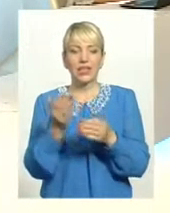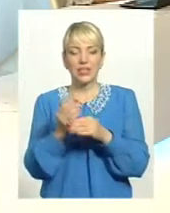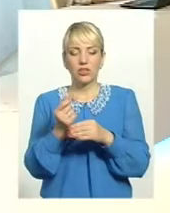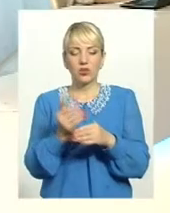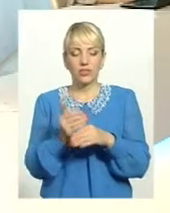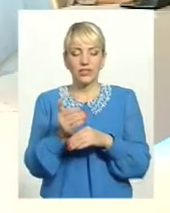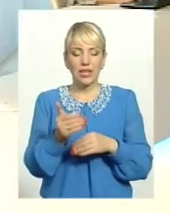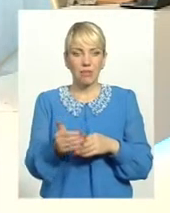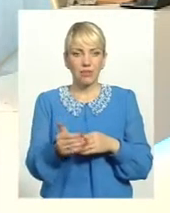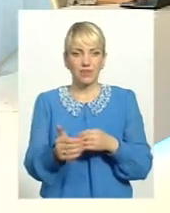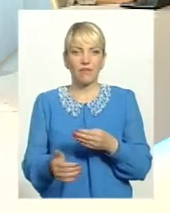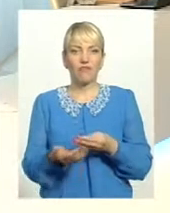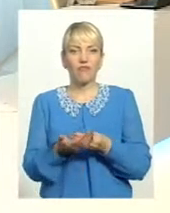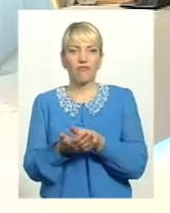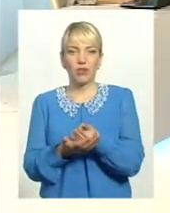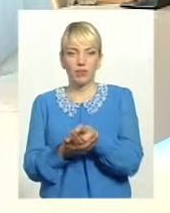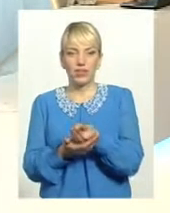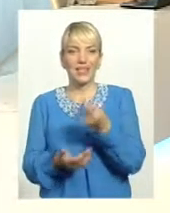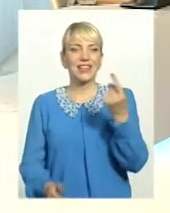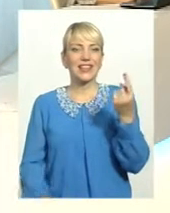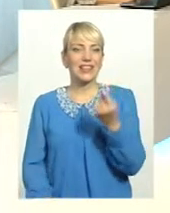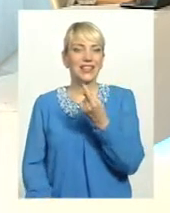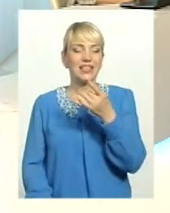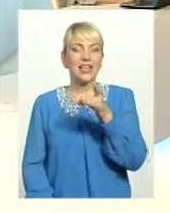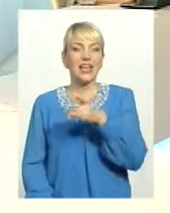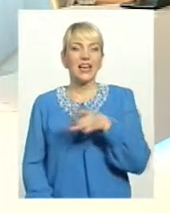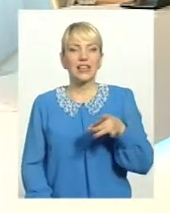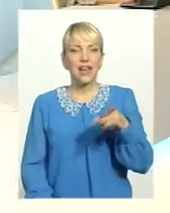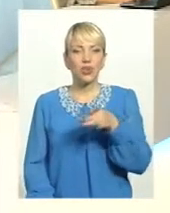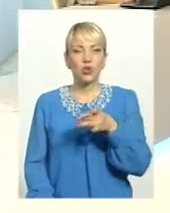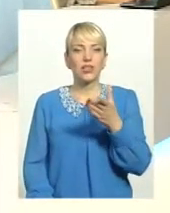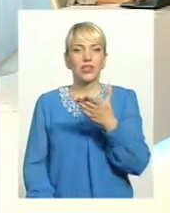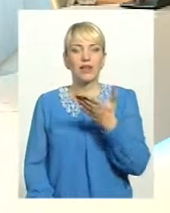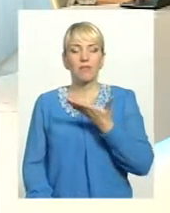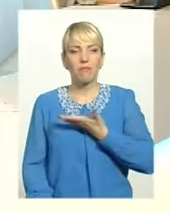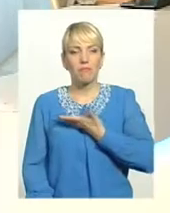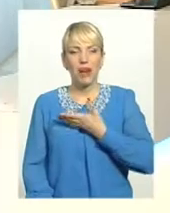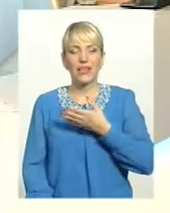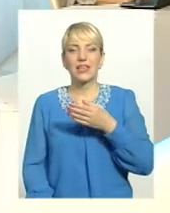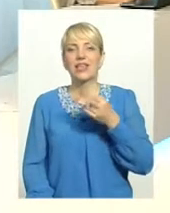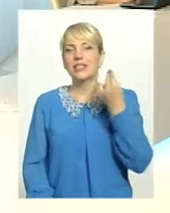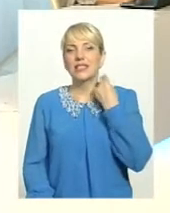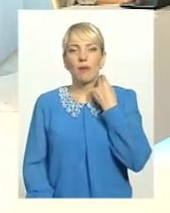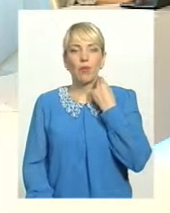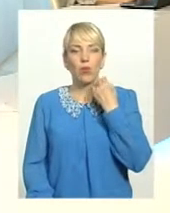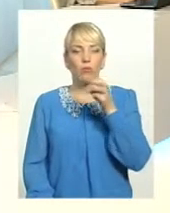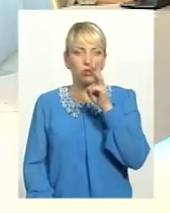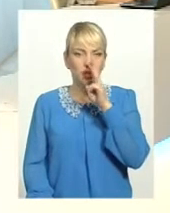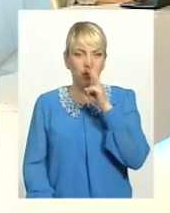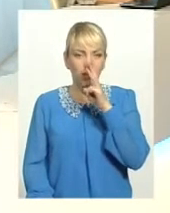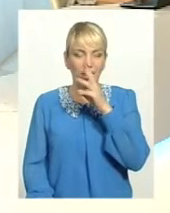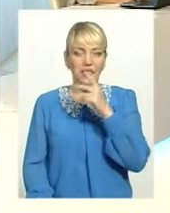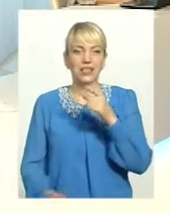виплата, і в нас єдиний район, який по статистике має заборгованість і заробітну плату, це 71